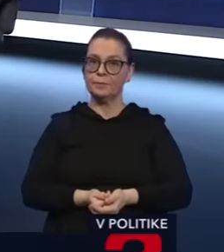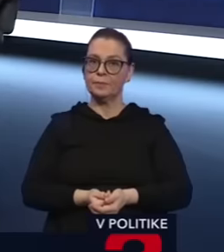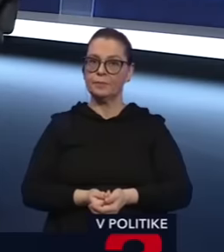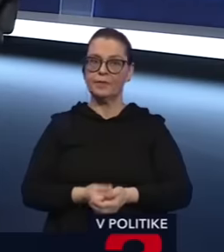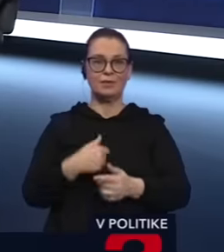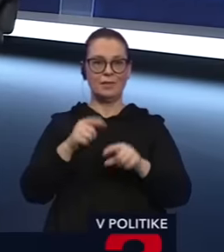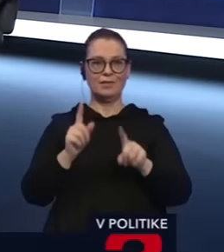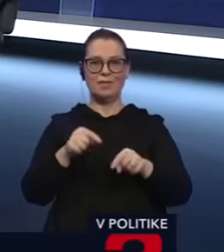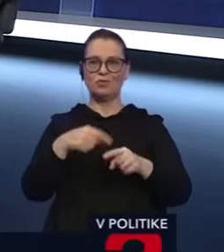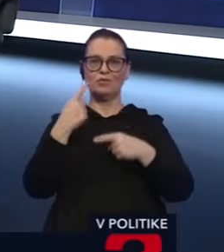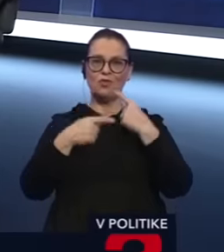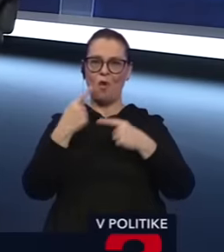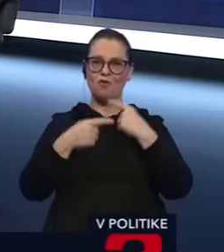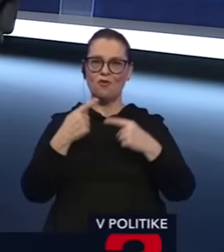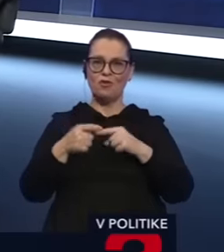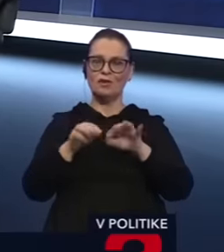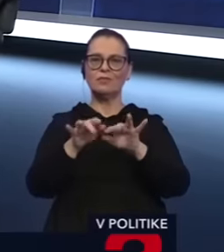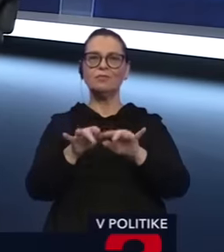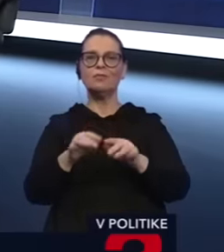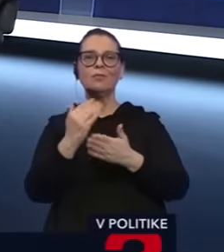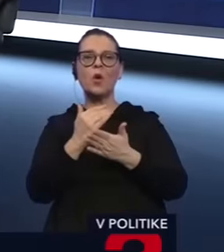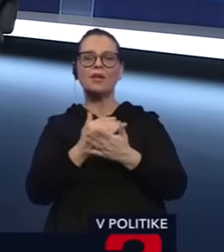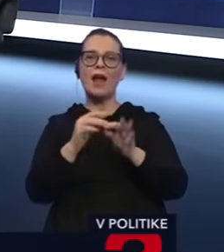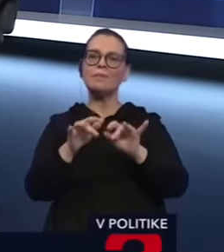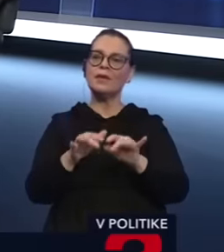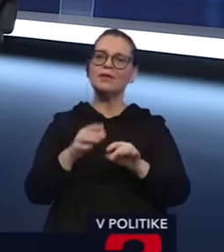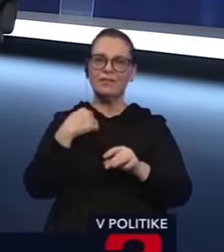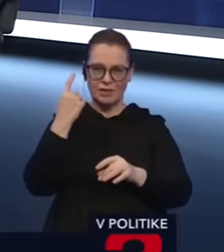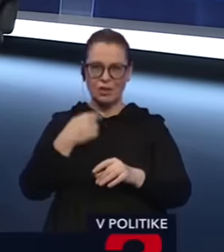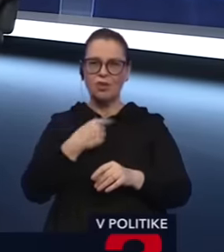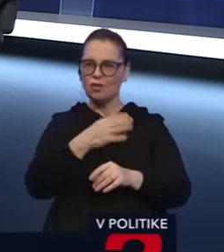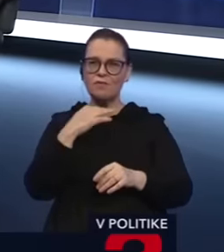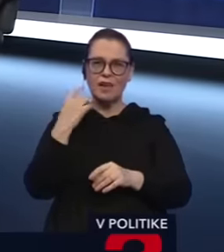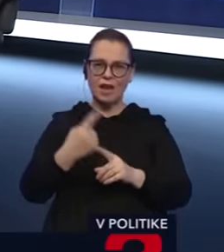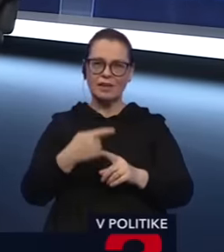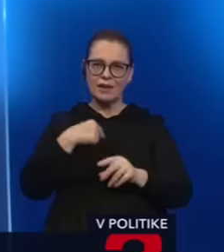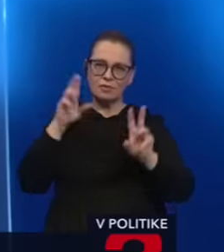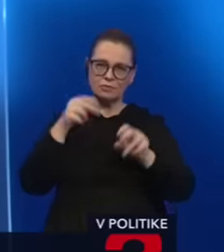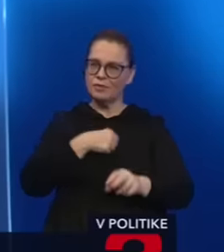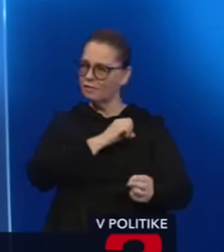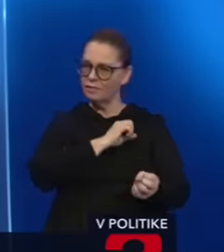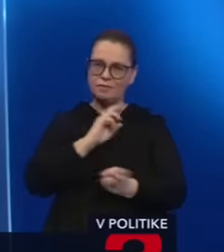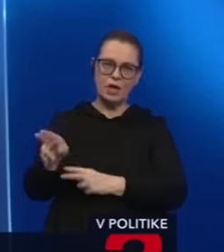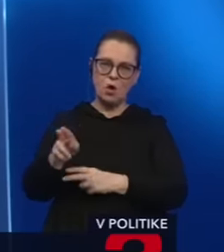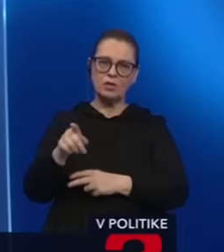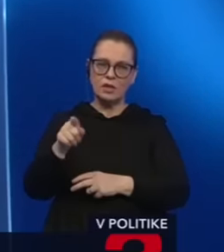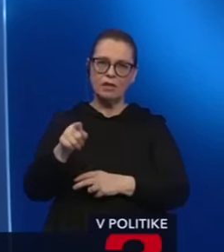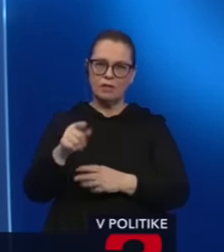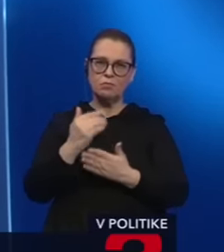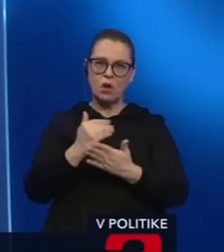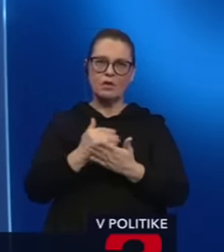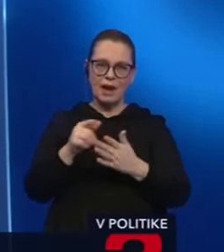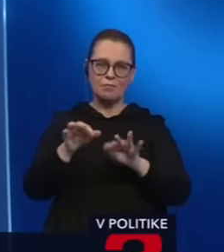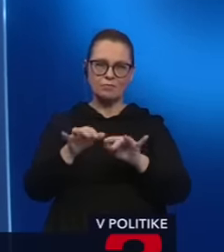nemusíme si tu hovoriť tie softvery, ja viem tie softvery, viete, koľka tých som vyhodil obrazne povedané von oknom, pokiaľ ide o softvery. Dali sme robiť